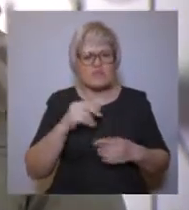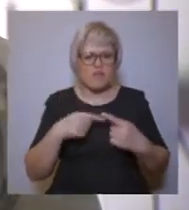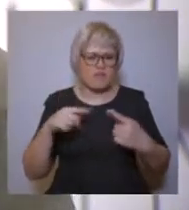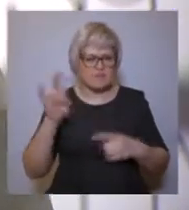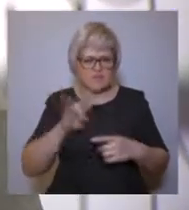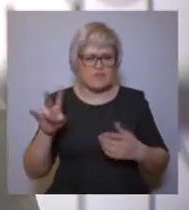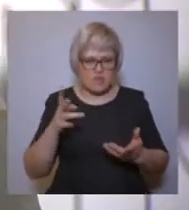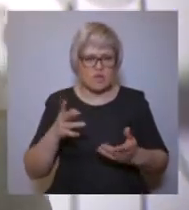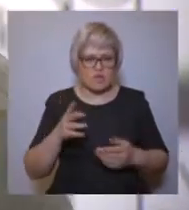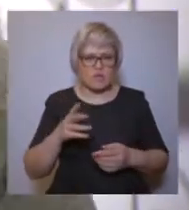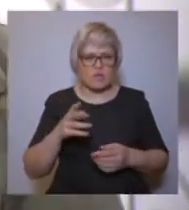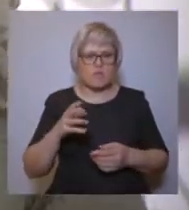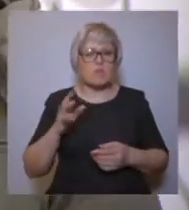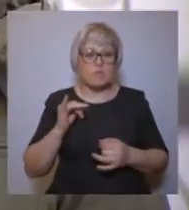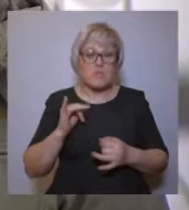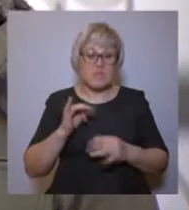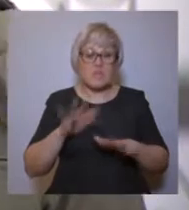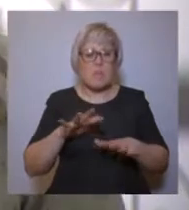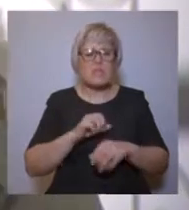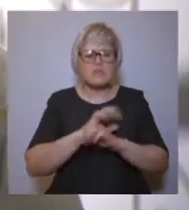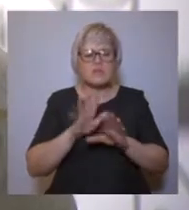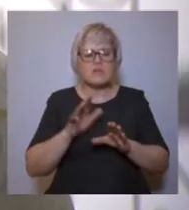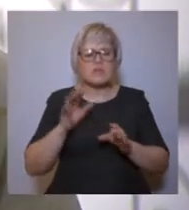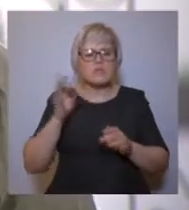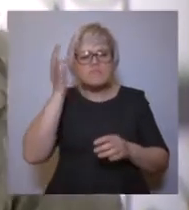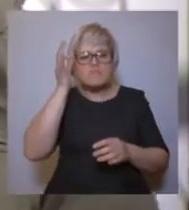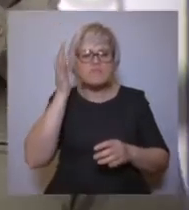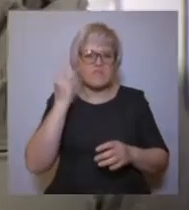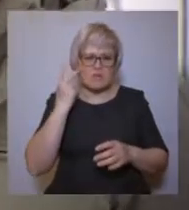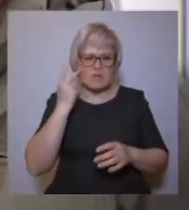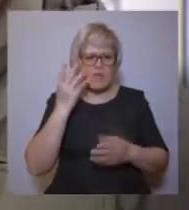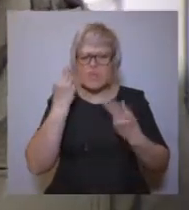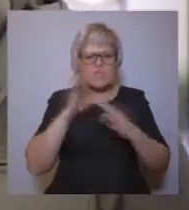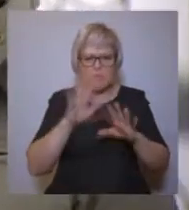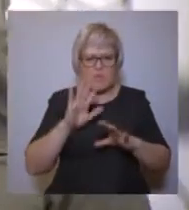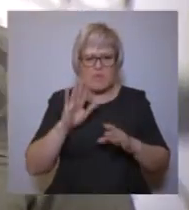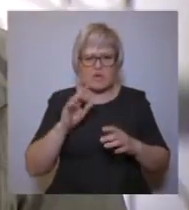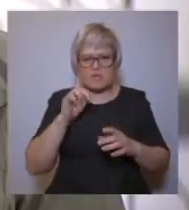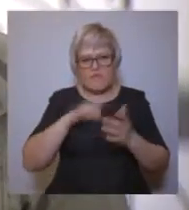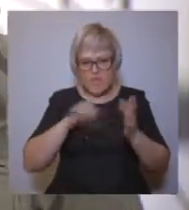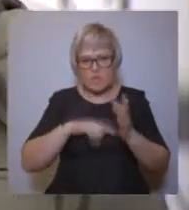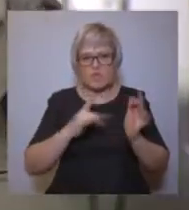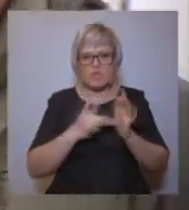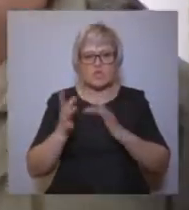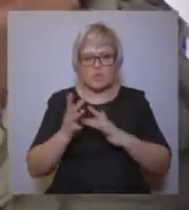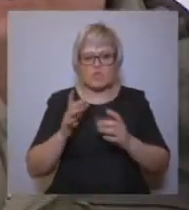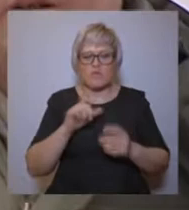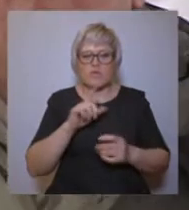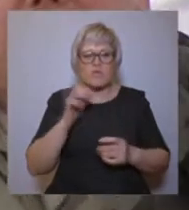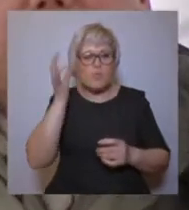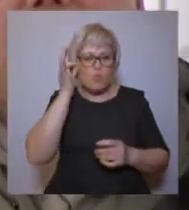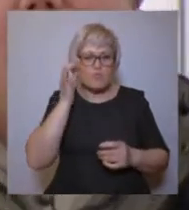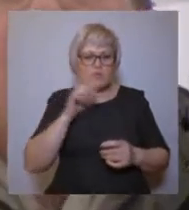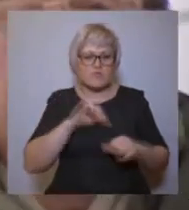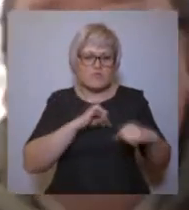совсем еще юные священнослужители, просвещая местное колено население по примеру сибирского апостола с хи архимандрита Федора,